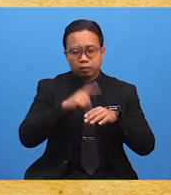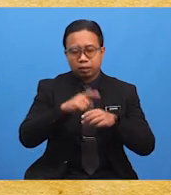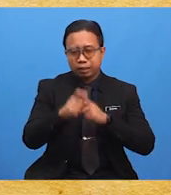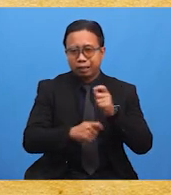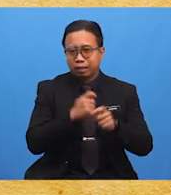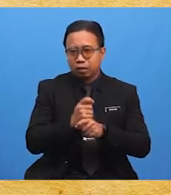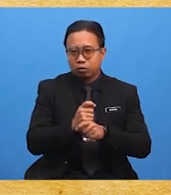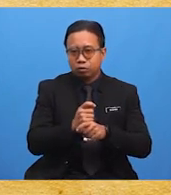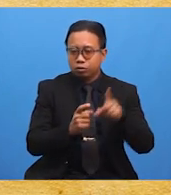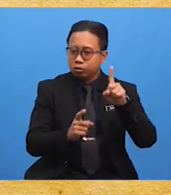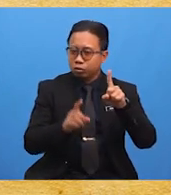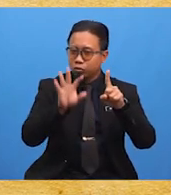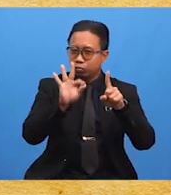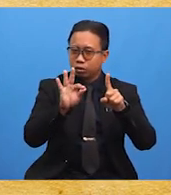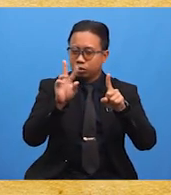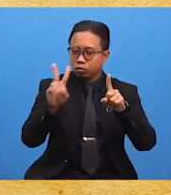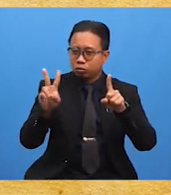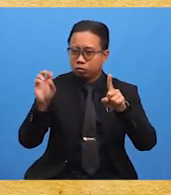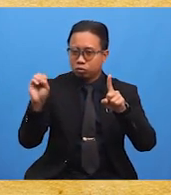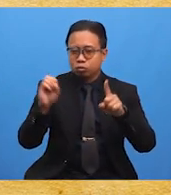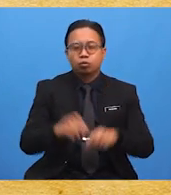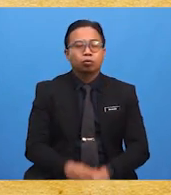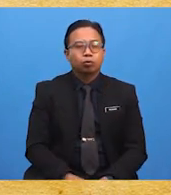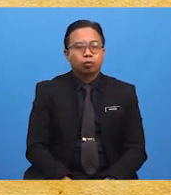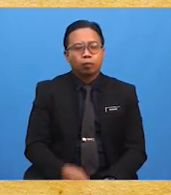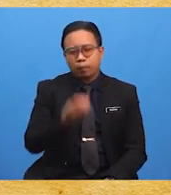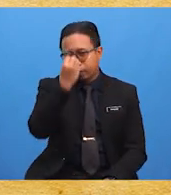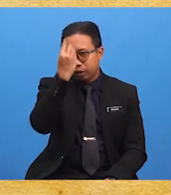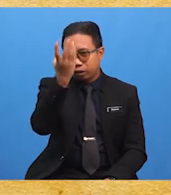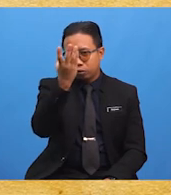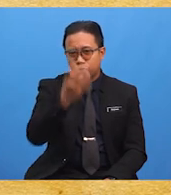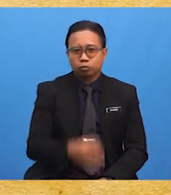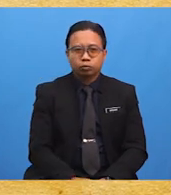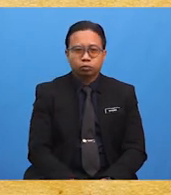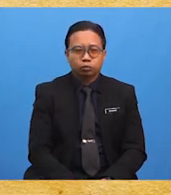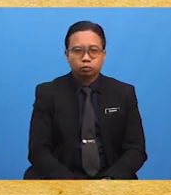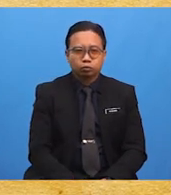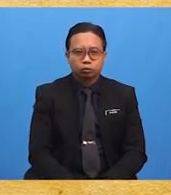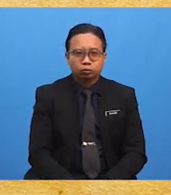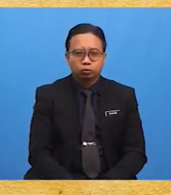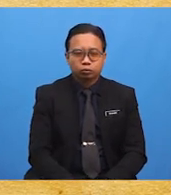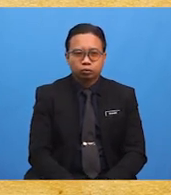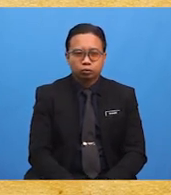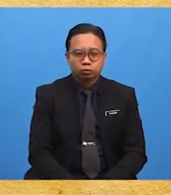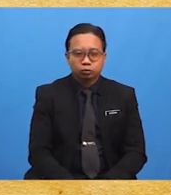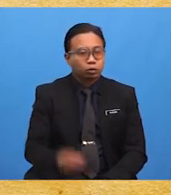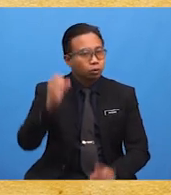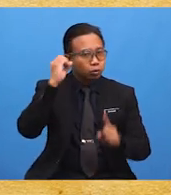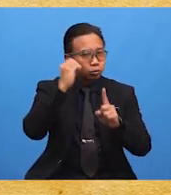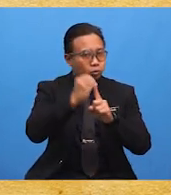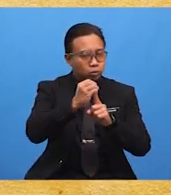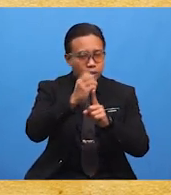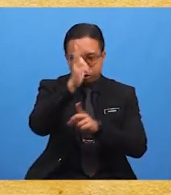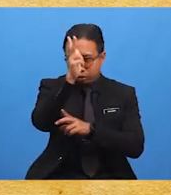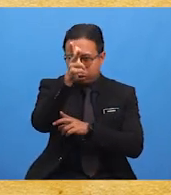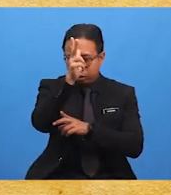1920 yang menyatakan bahawa tujuan kerajaan